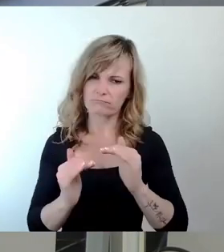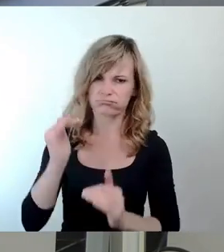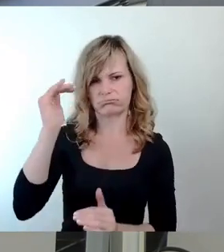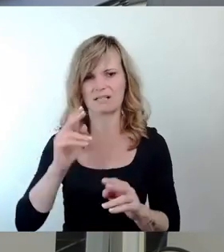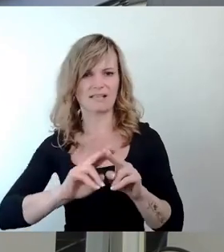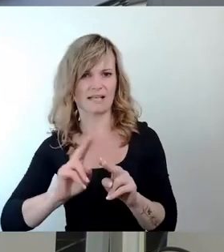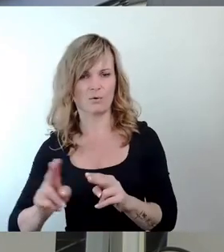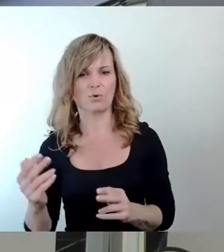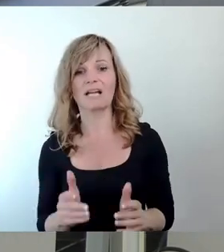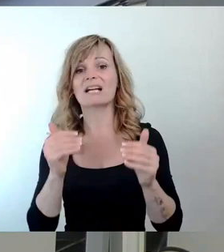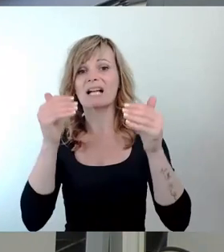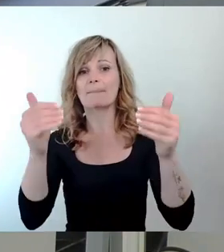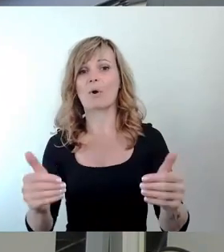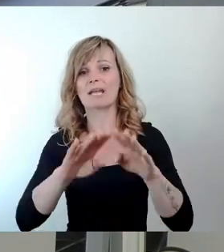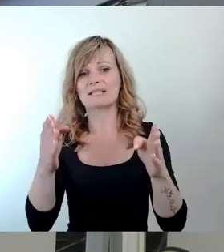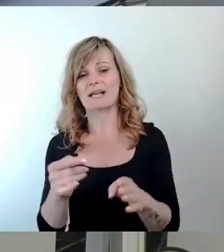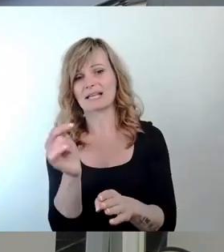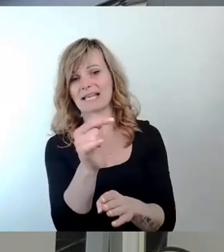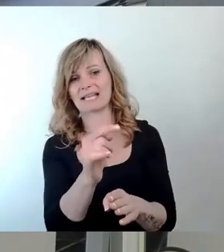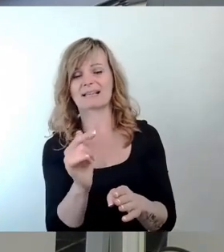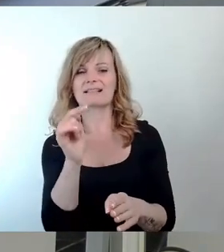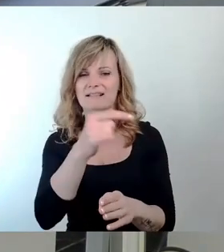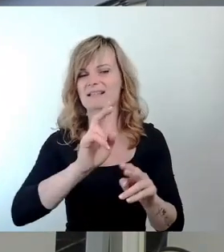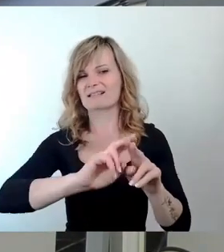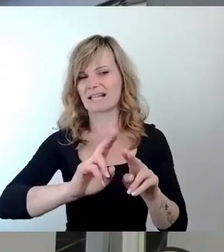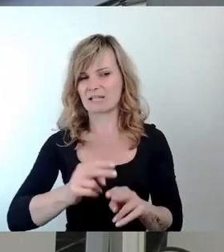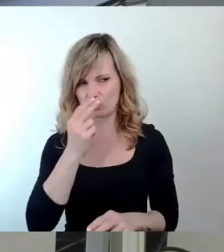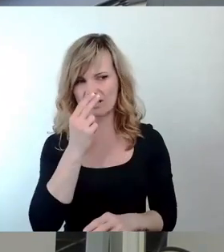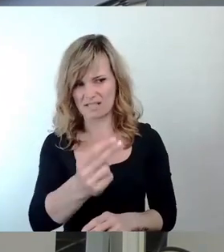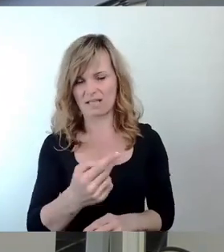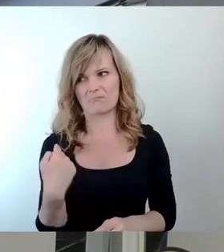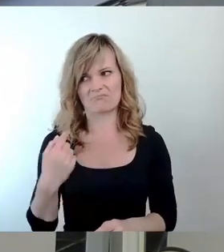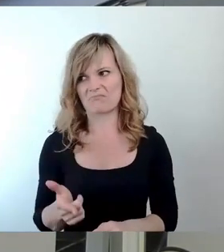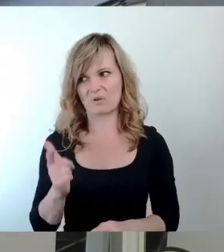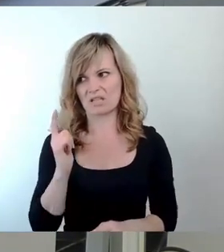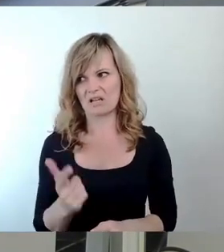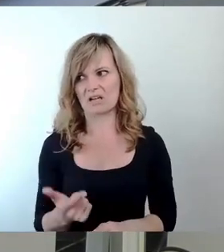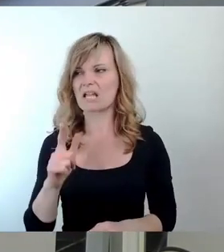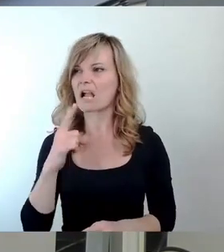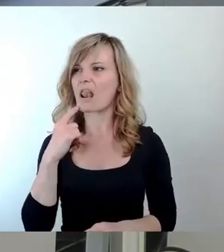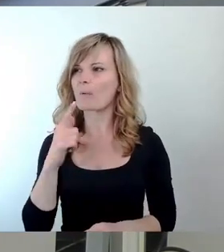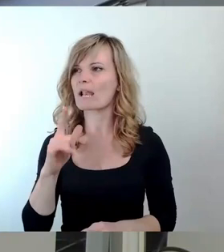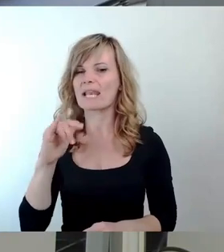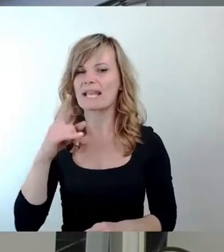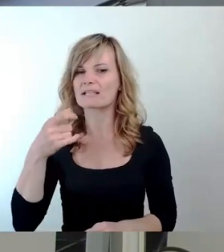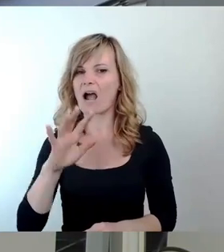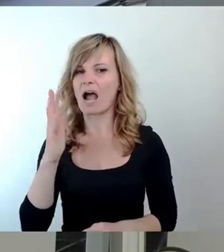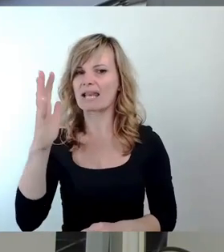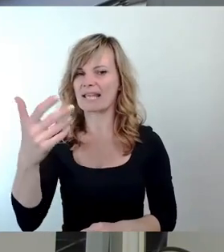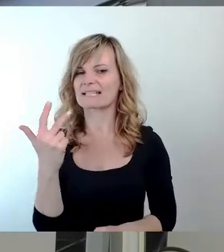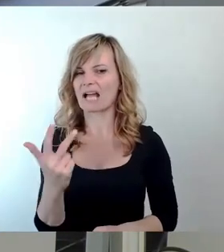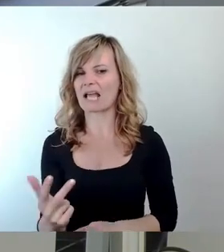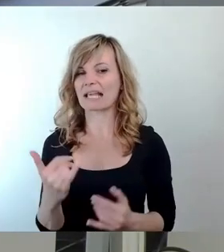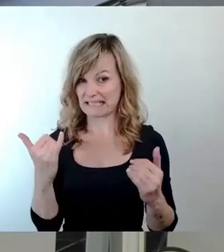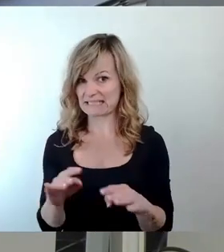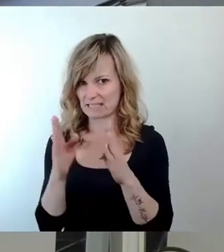noch keine zwei Jahre her, wo dort also Sanierungskosten aufgerufen worden sind. In der Lingner Allee 3 ist das, glaube ich, was jetzt also genutzt wird. Und